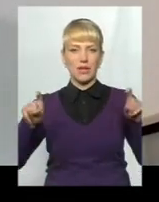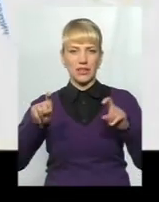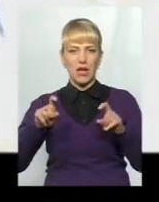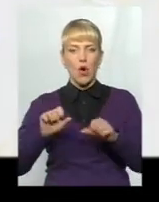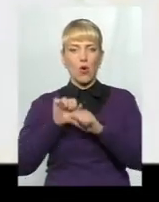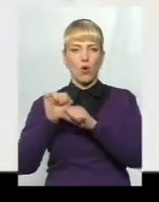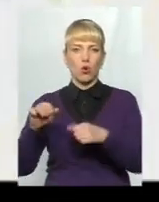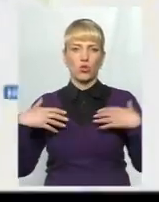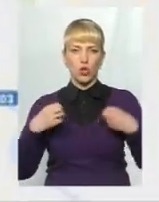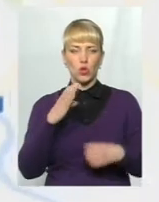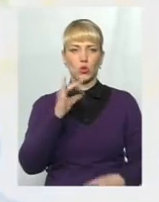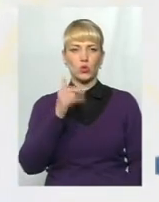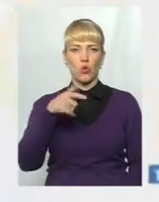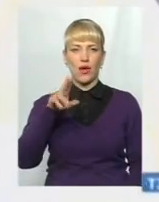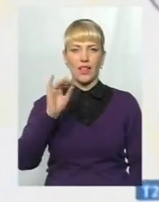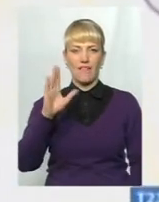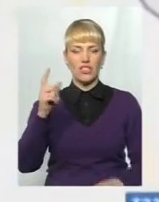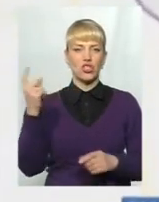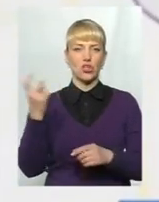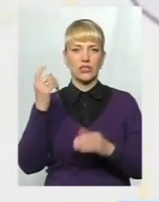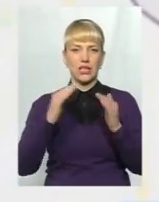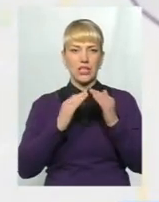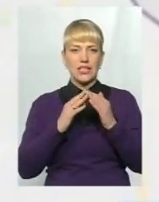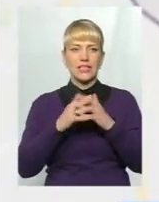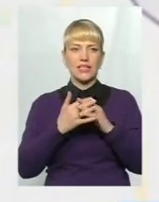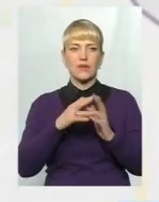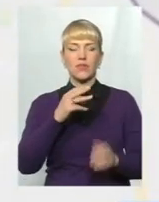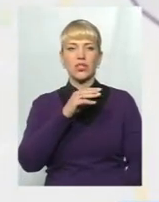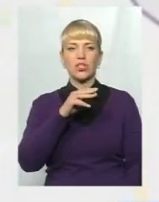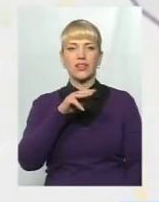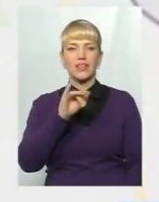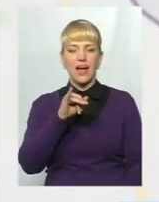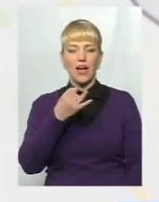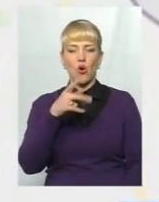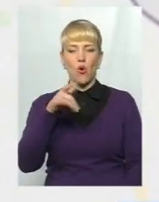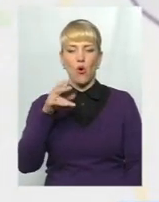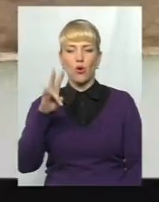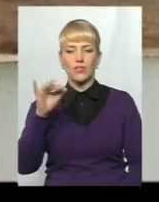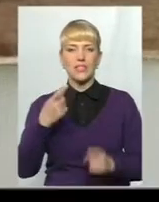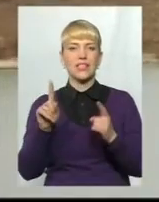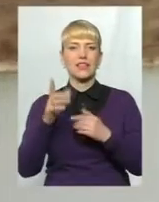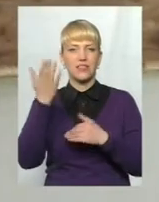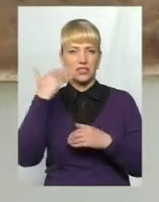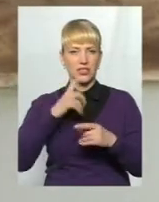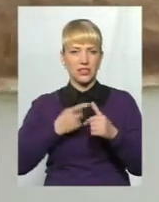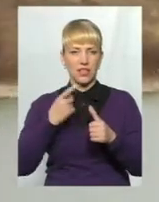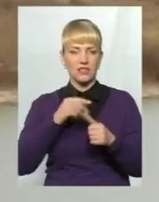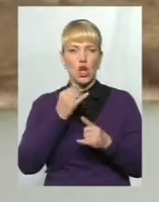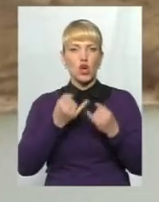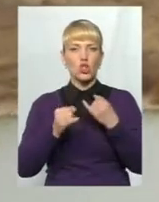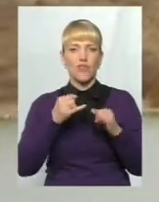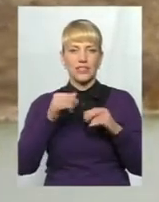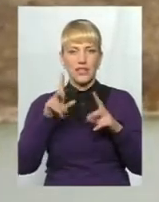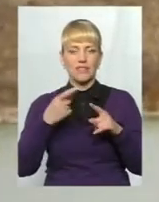Яків Цуглевич. Власник будинку у селі Мукша-Китай-Городська, що до минулого року називалося Жовтневе. Ця місцина